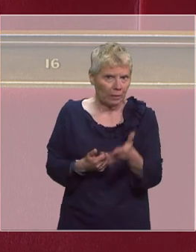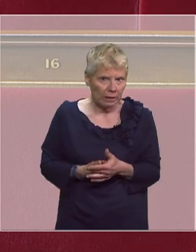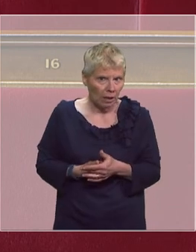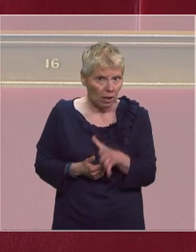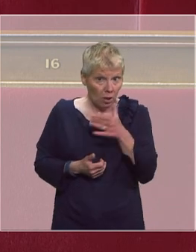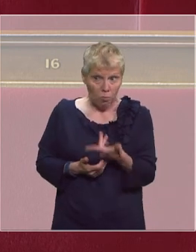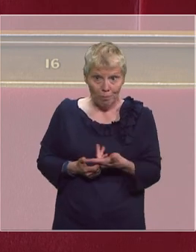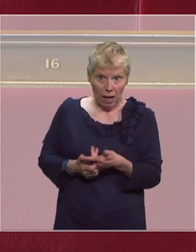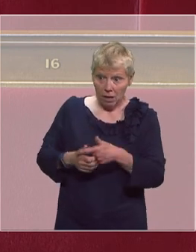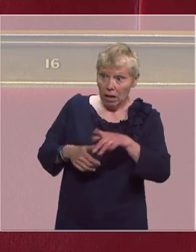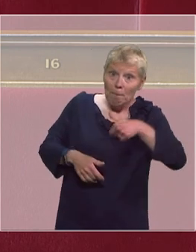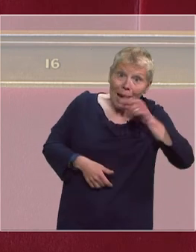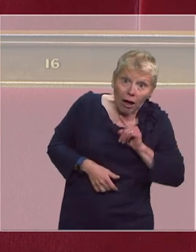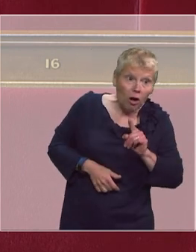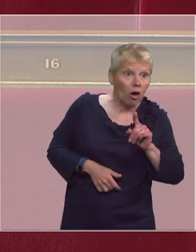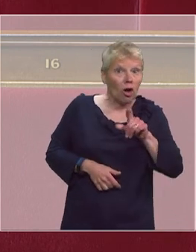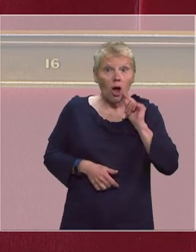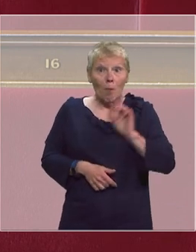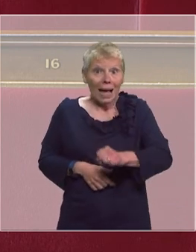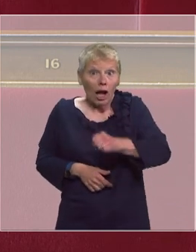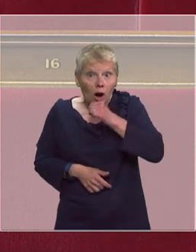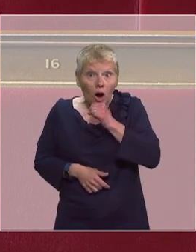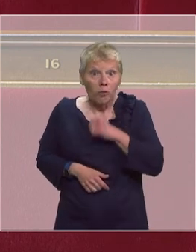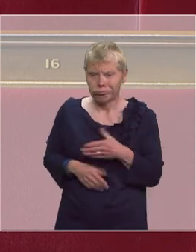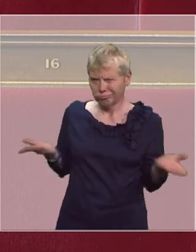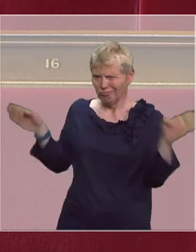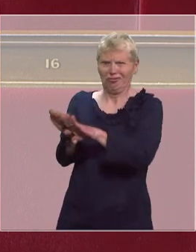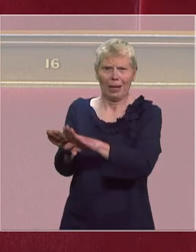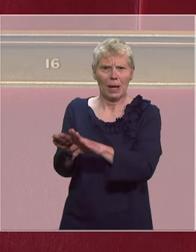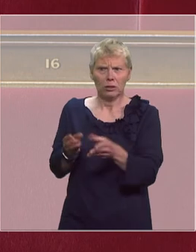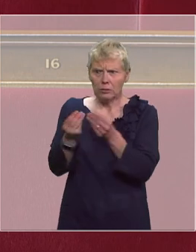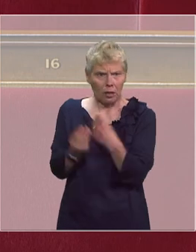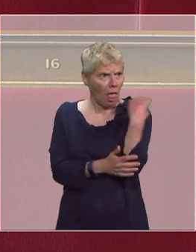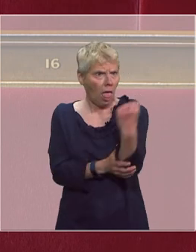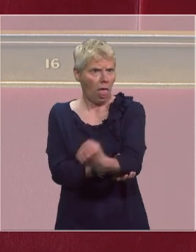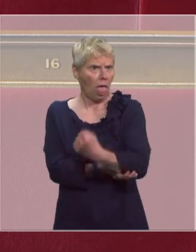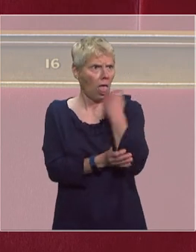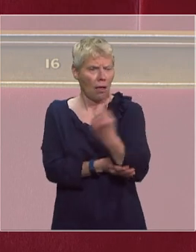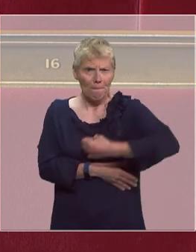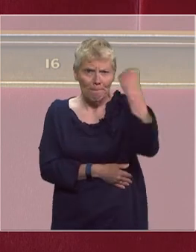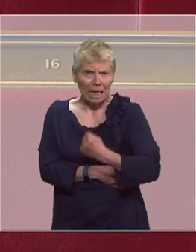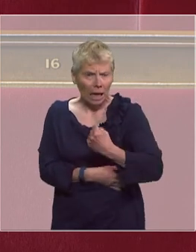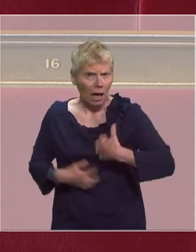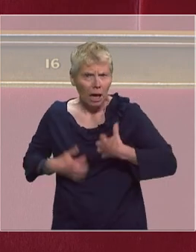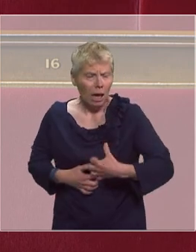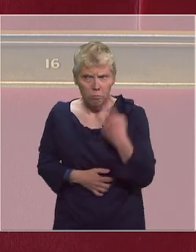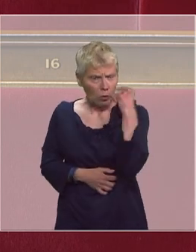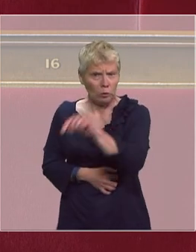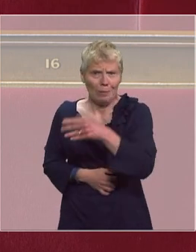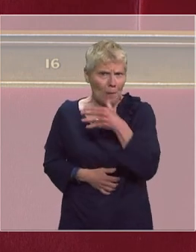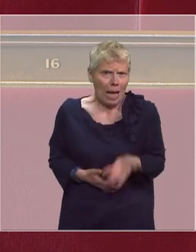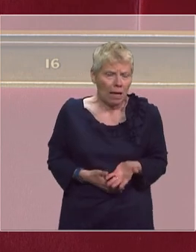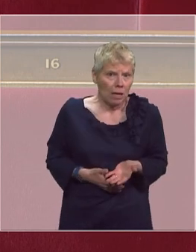totalement du monde de nos parents et de nos grands-parents alors infligeant une épreuve de solitude et une immense détresse. Nous ne pouvons pas non plus